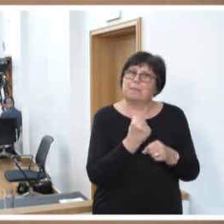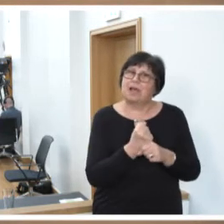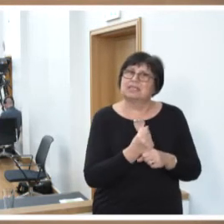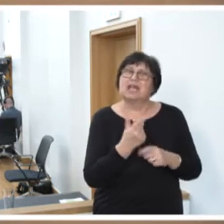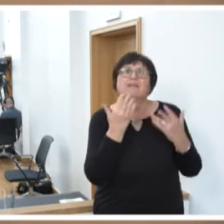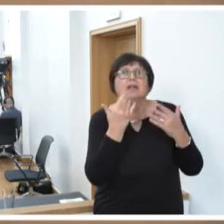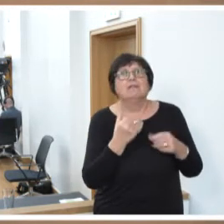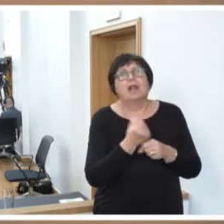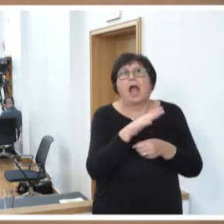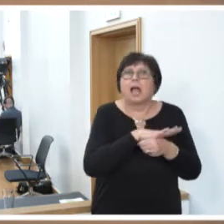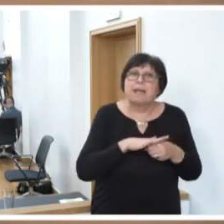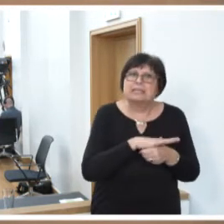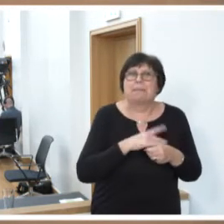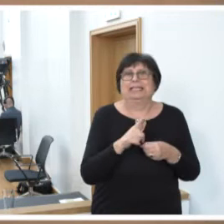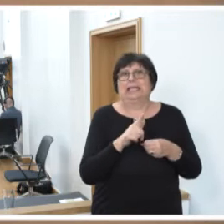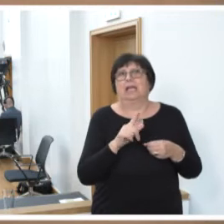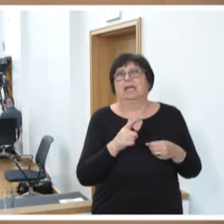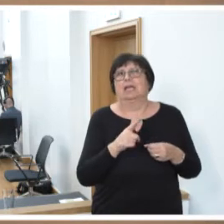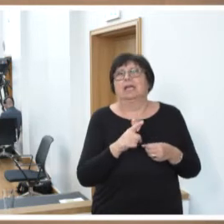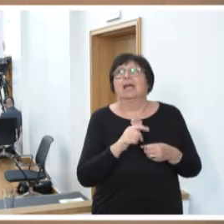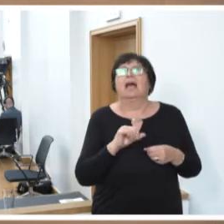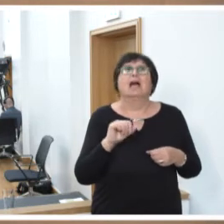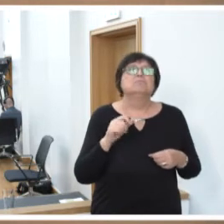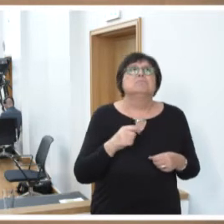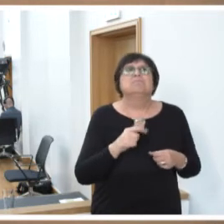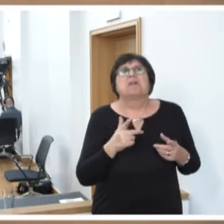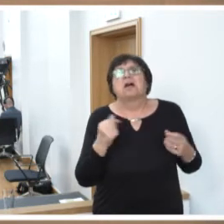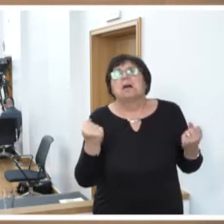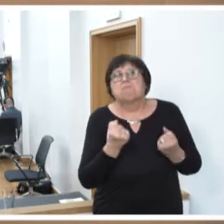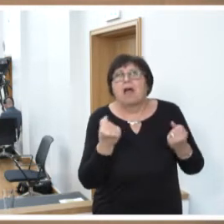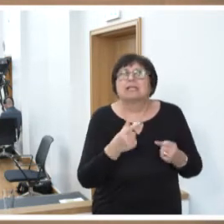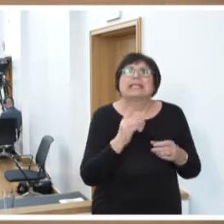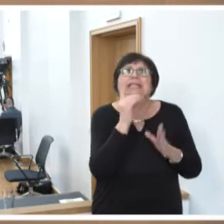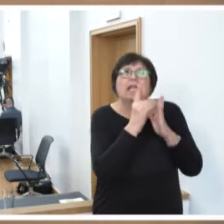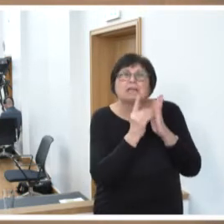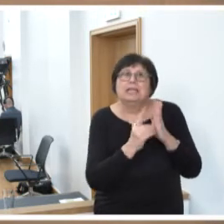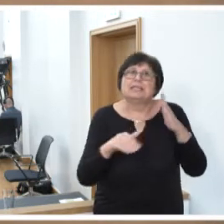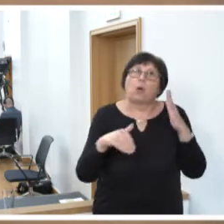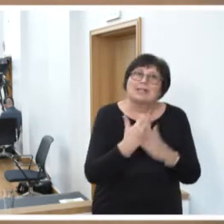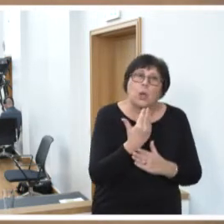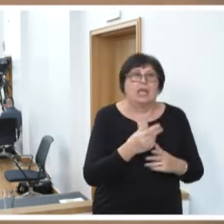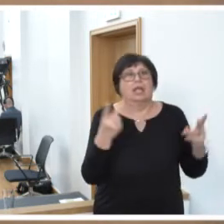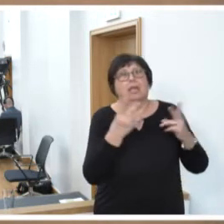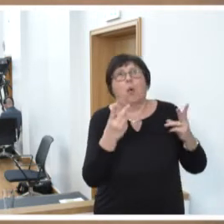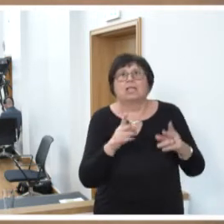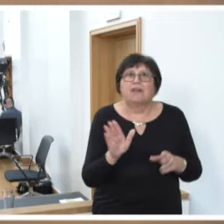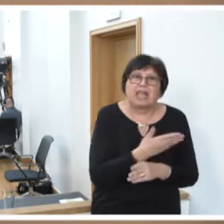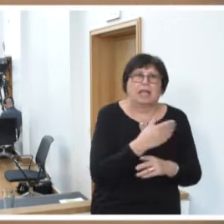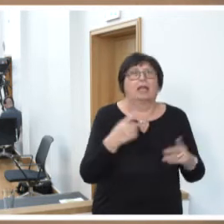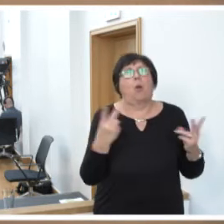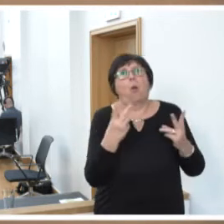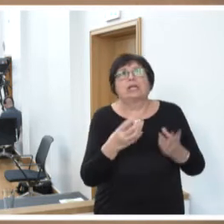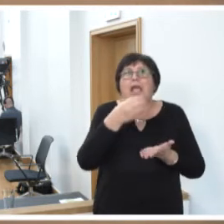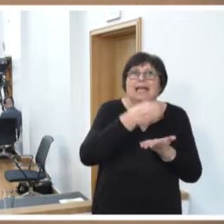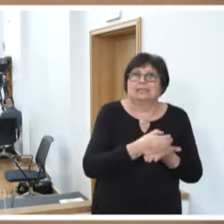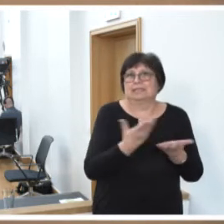Arbeitsplätze vernichtet Digitalisierung oder schafft sie oder wie viele Arbeitsplätze werden ersetzt. Gerade